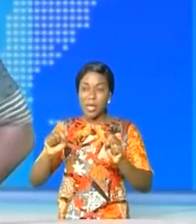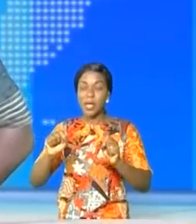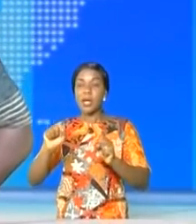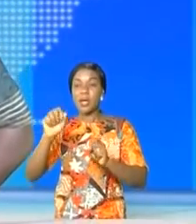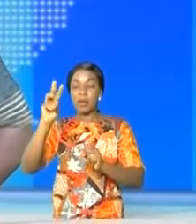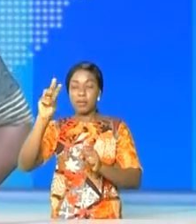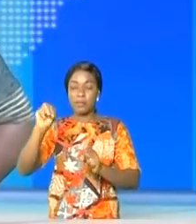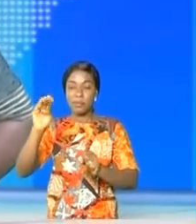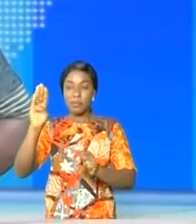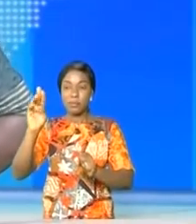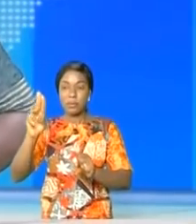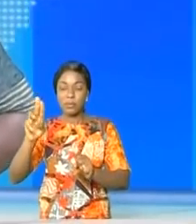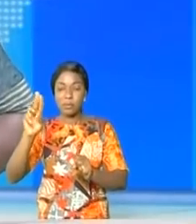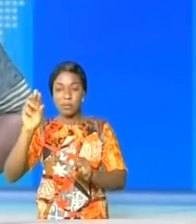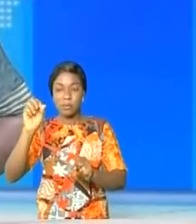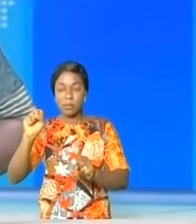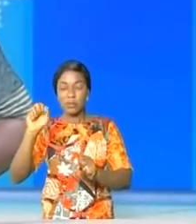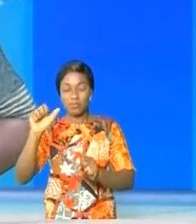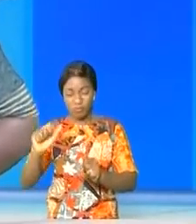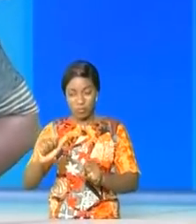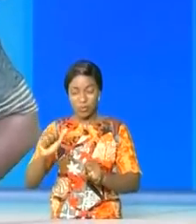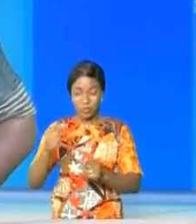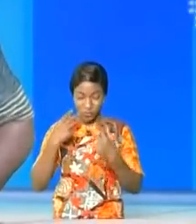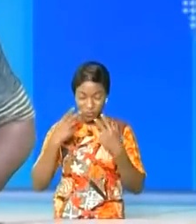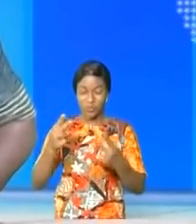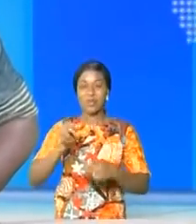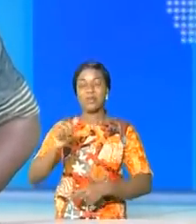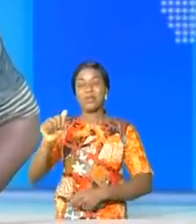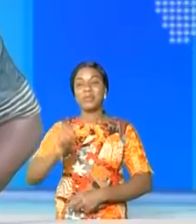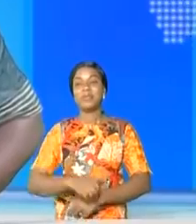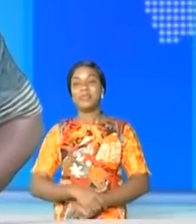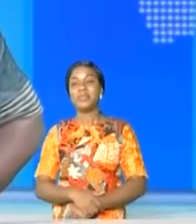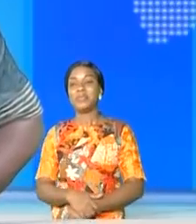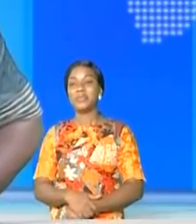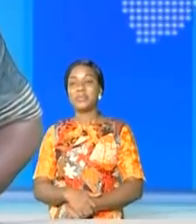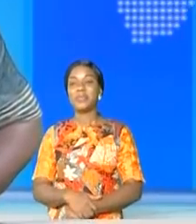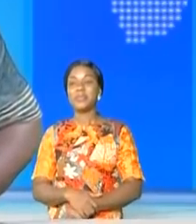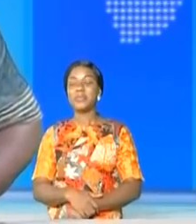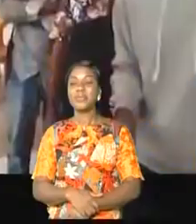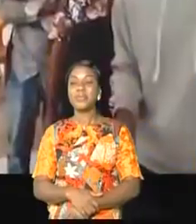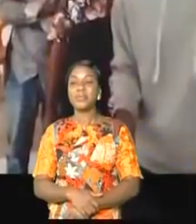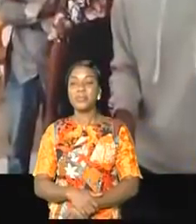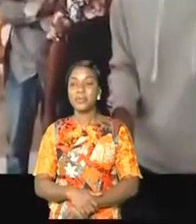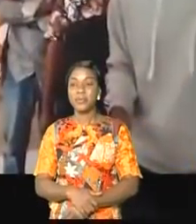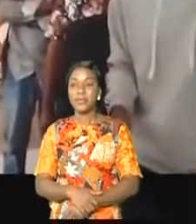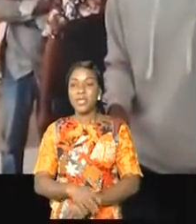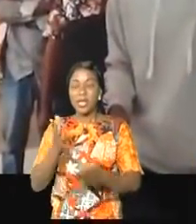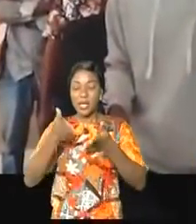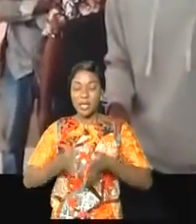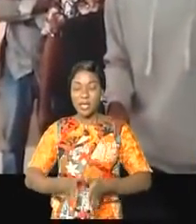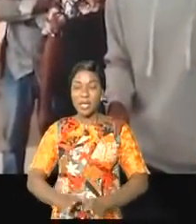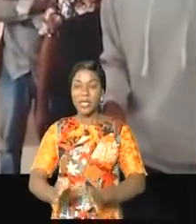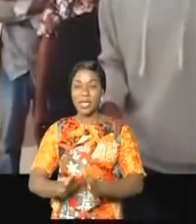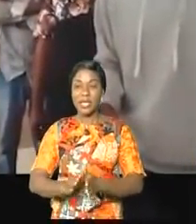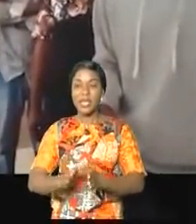politique ? Et Willy Atounakov s'y est penché à travers ces portraits que nous vous proposons. Né le 7 août